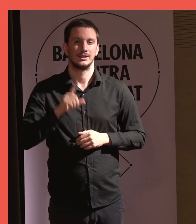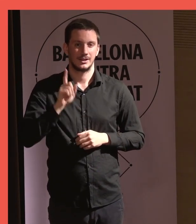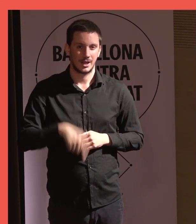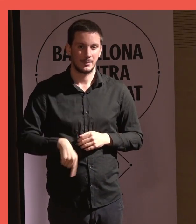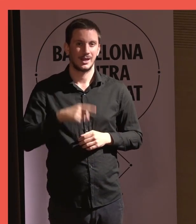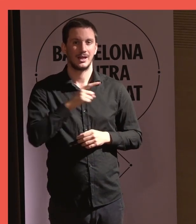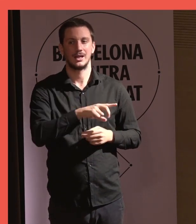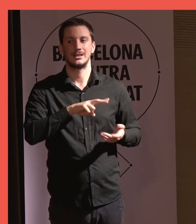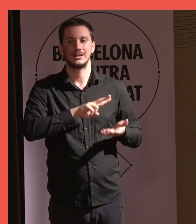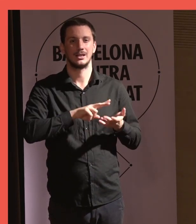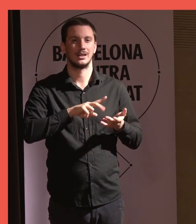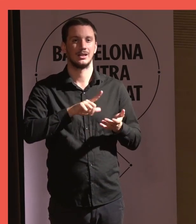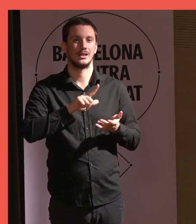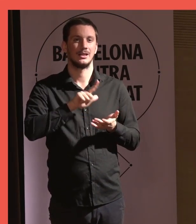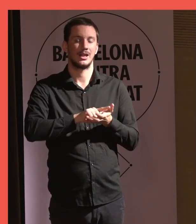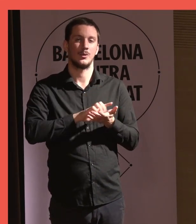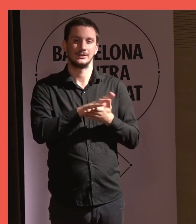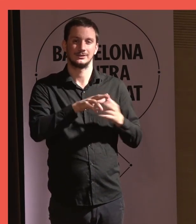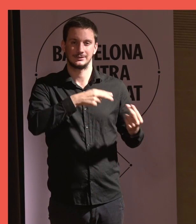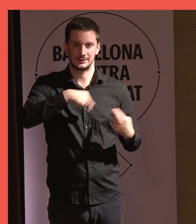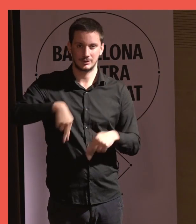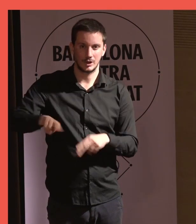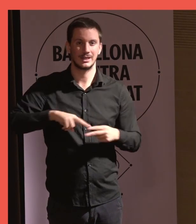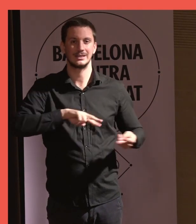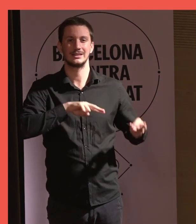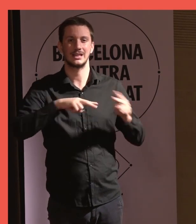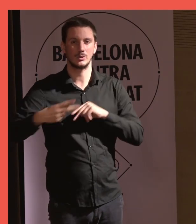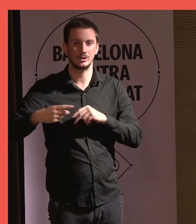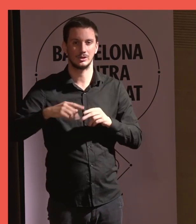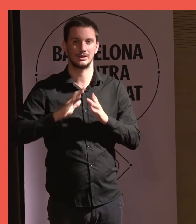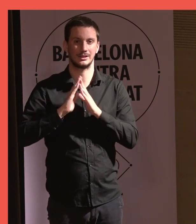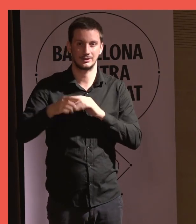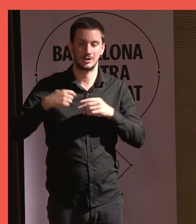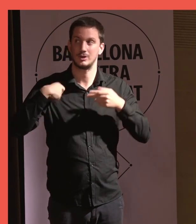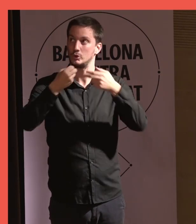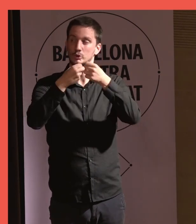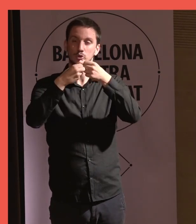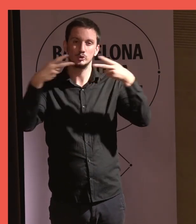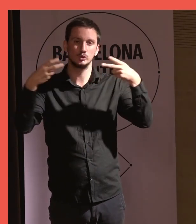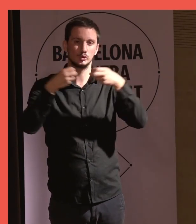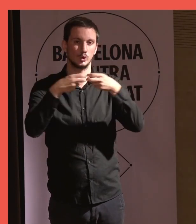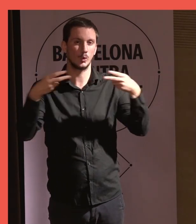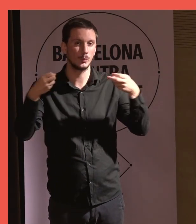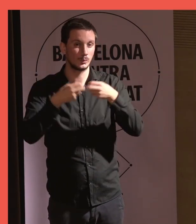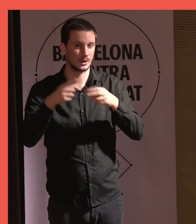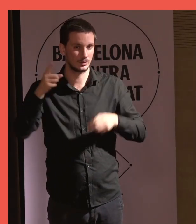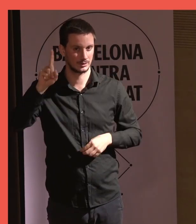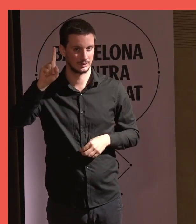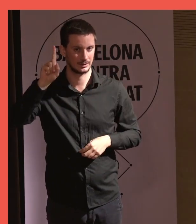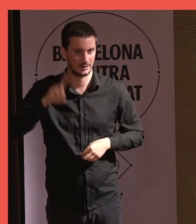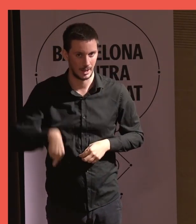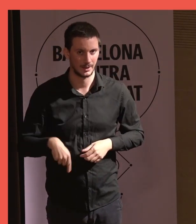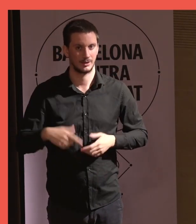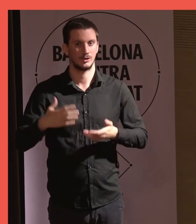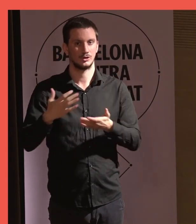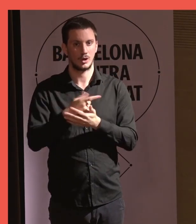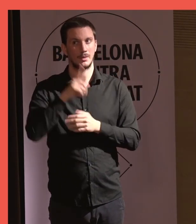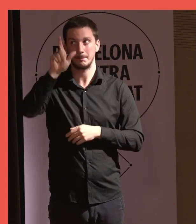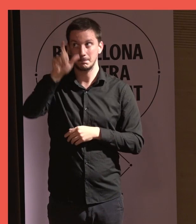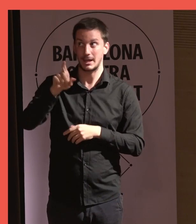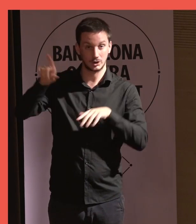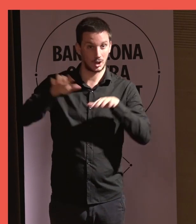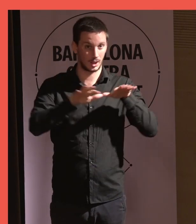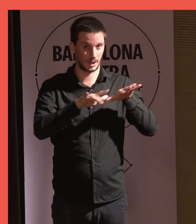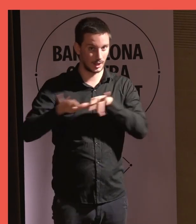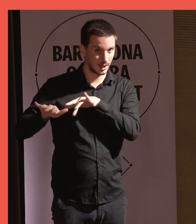la transcripció al llenguatge de signes, la traducció simultània, la transcripció aquí, tot el que ha anat sortint, també al darrere hi ha